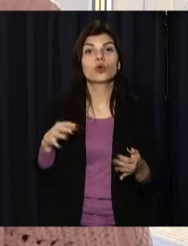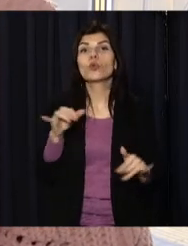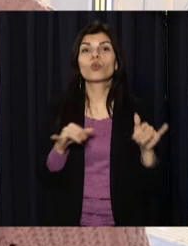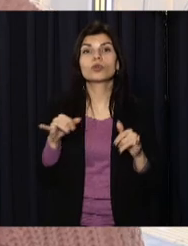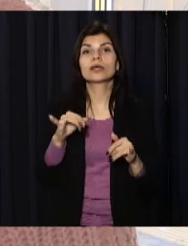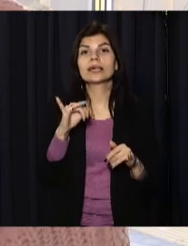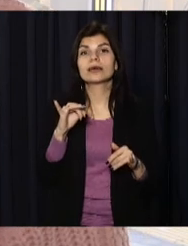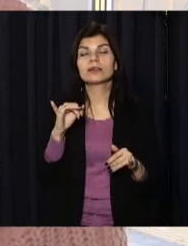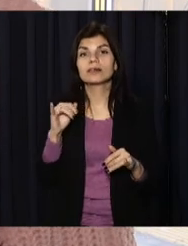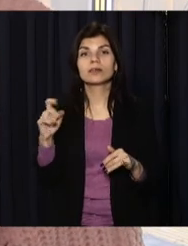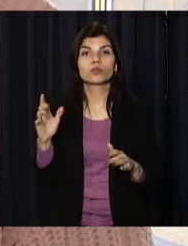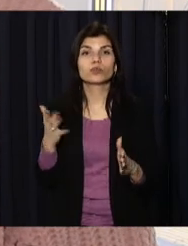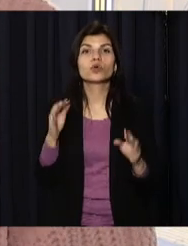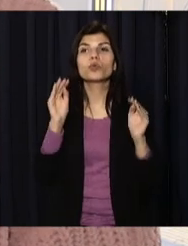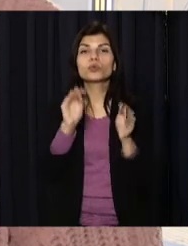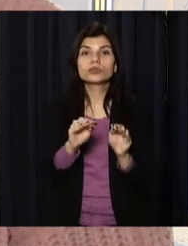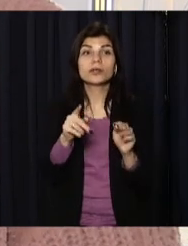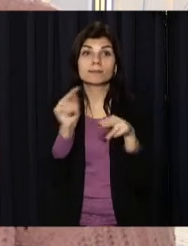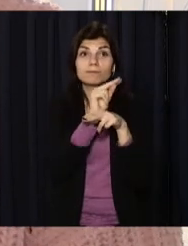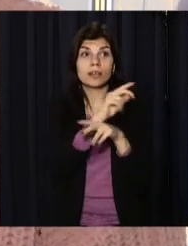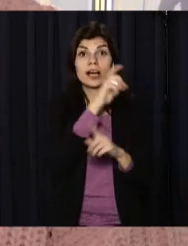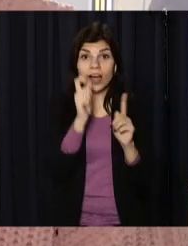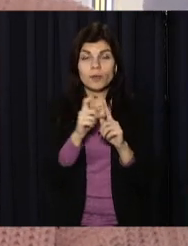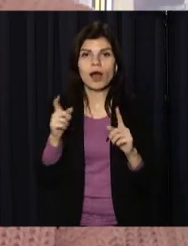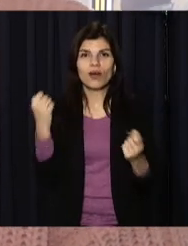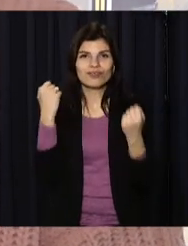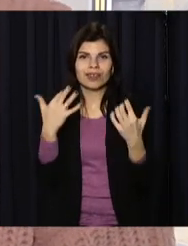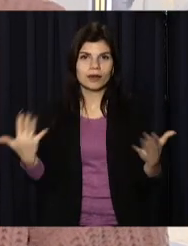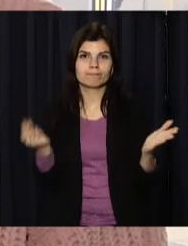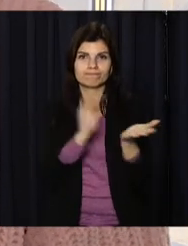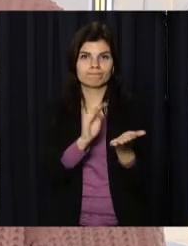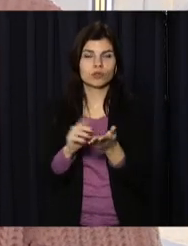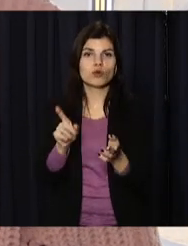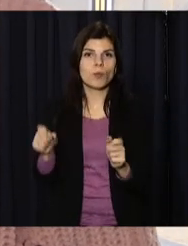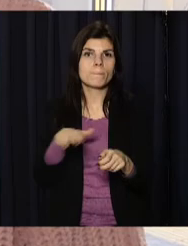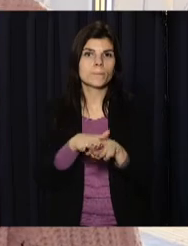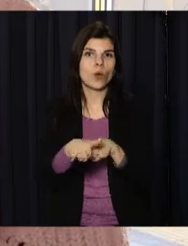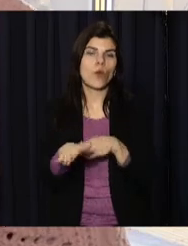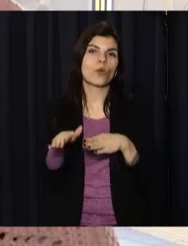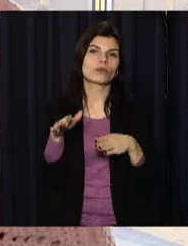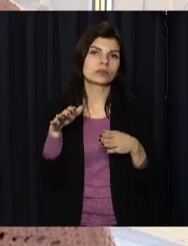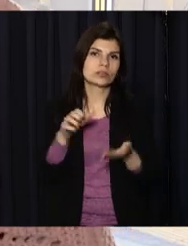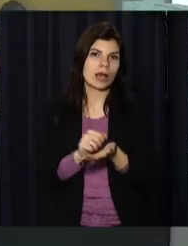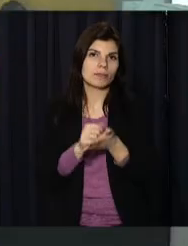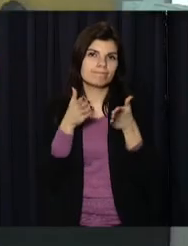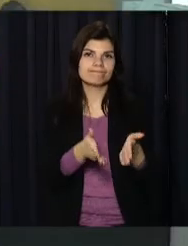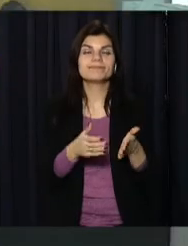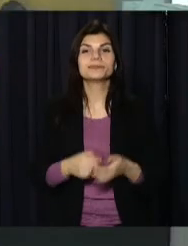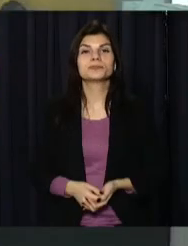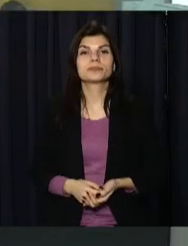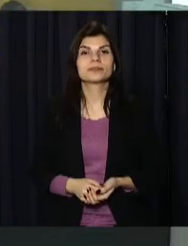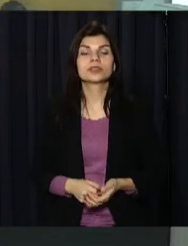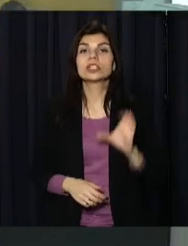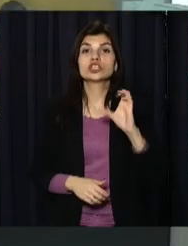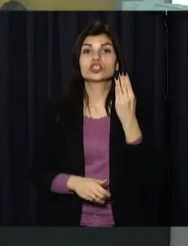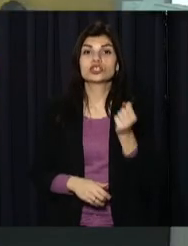їх можна буде поставити, обладнати цю територію, для того, щоб діти могли повноцінно займатися. У